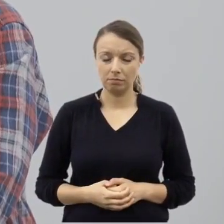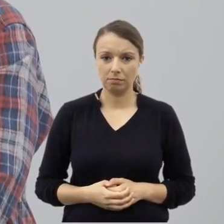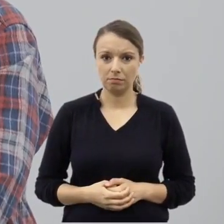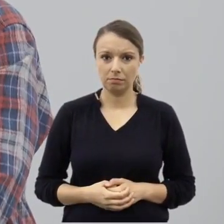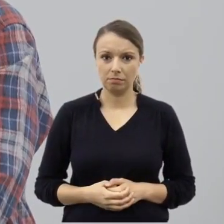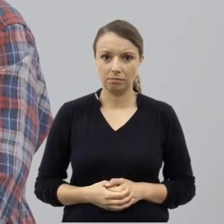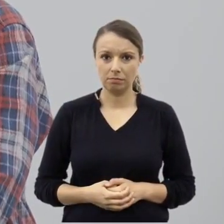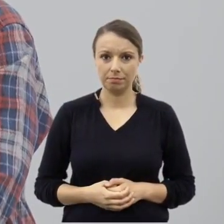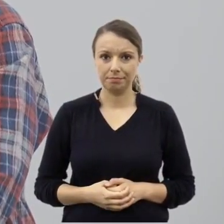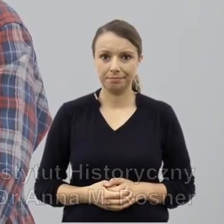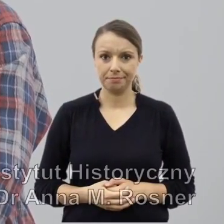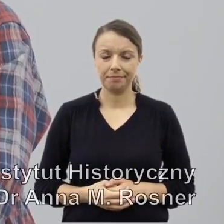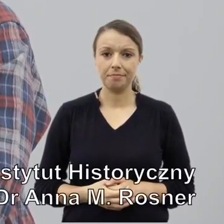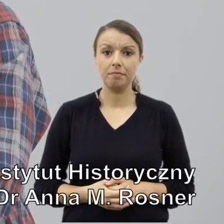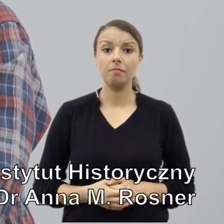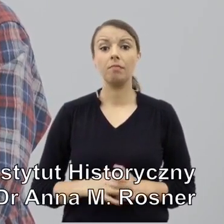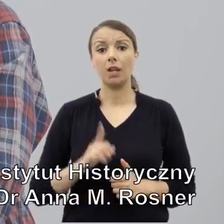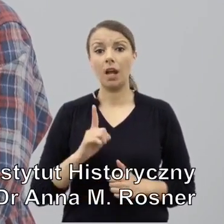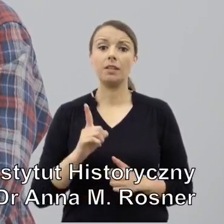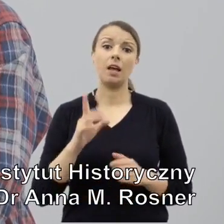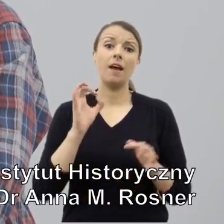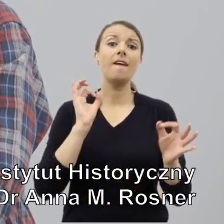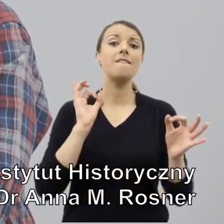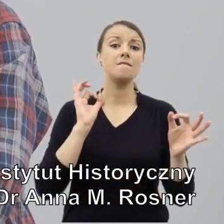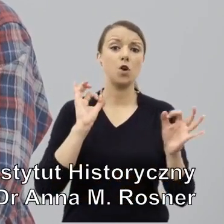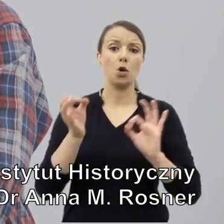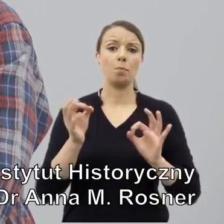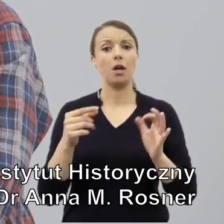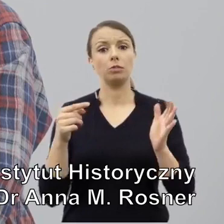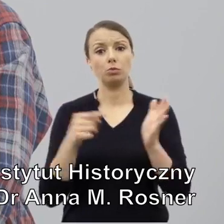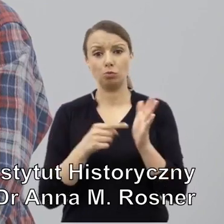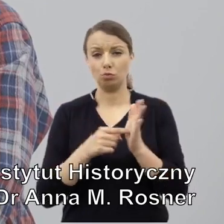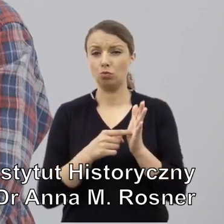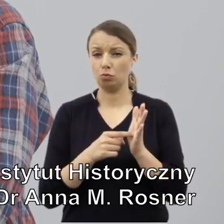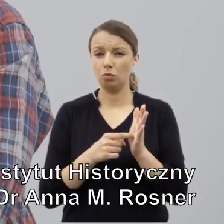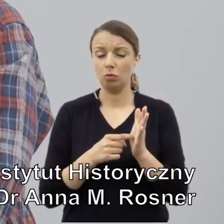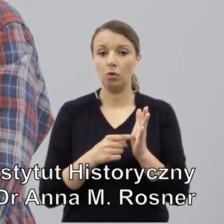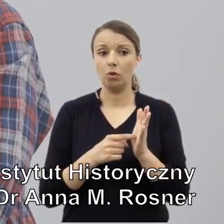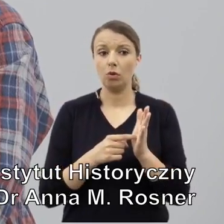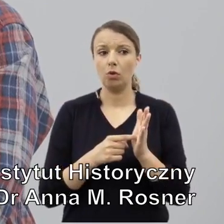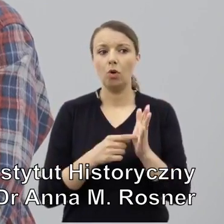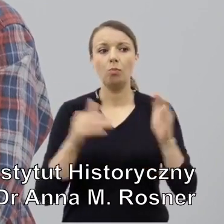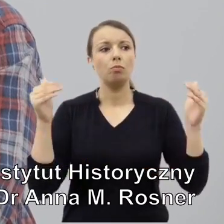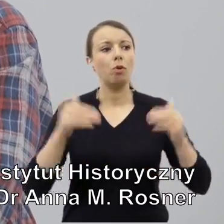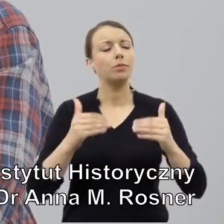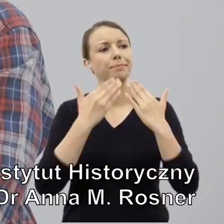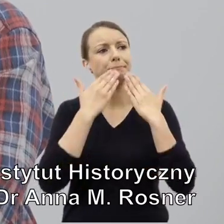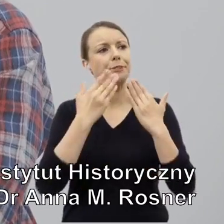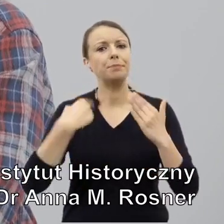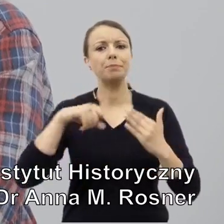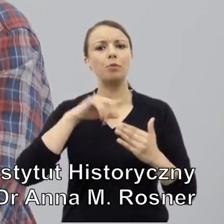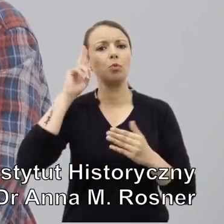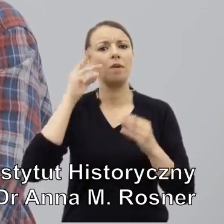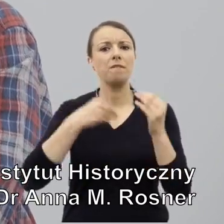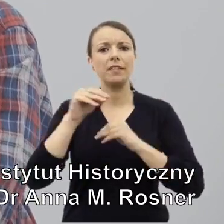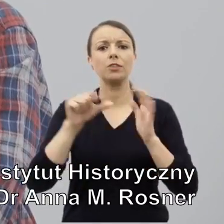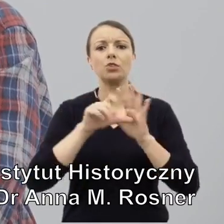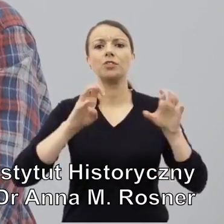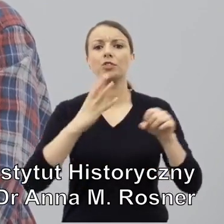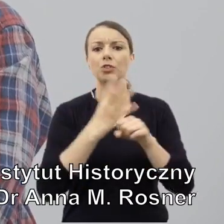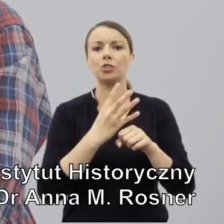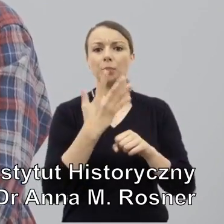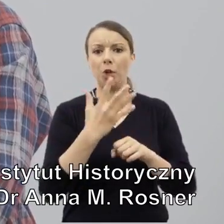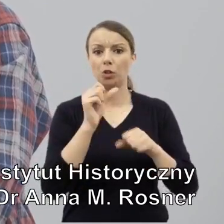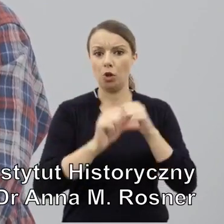Natomiast z takich informacji, które trochę bardziej może to pomagają zrozumieć, to w 1945 roku, tak jak